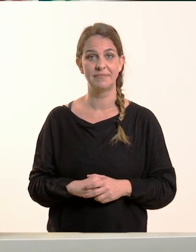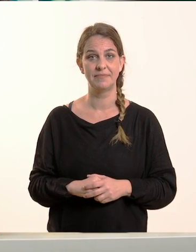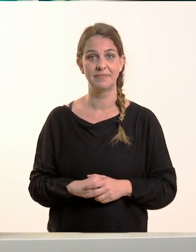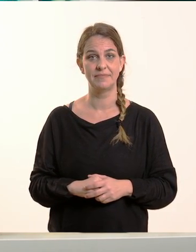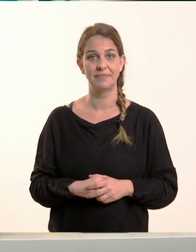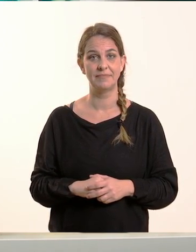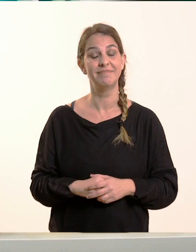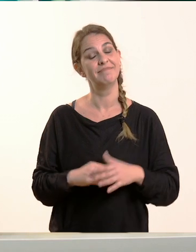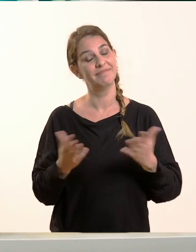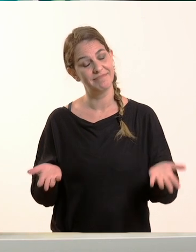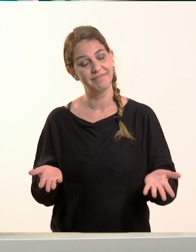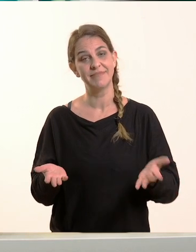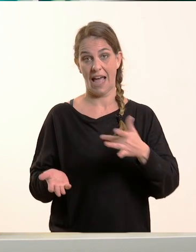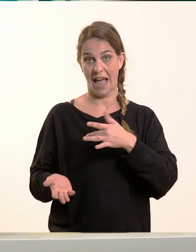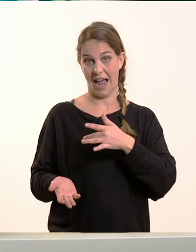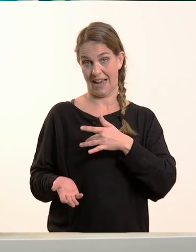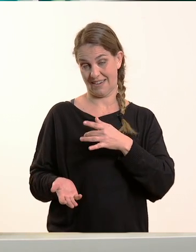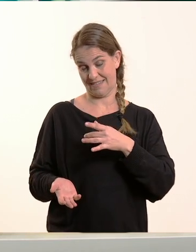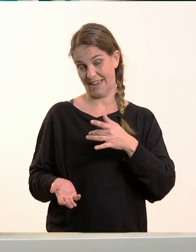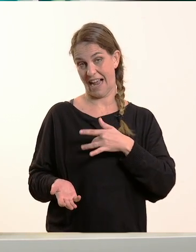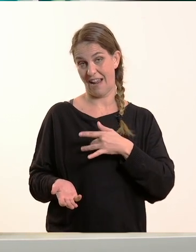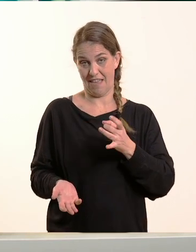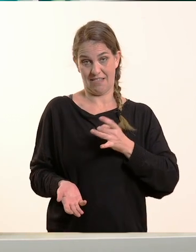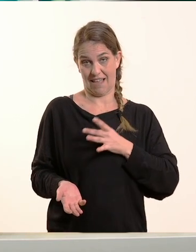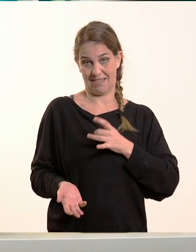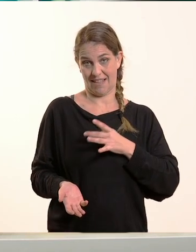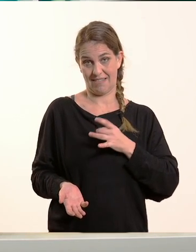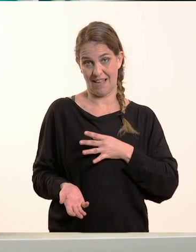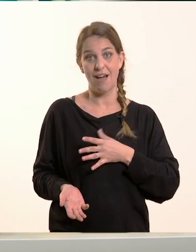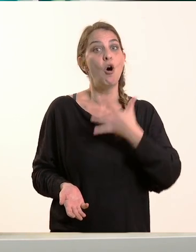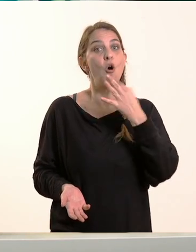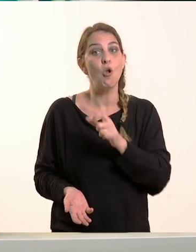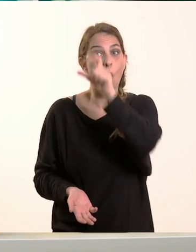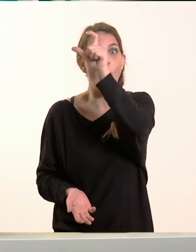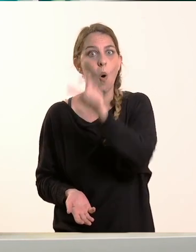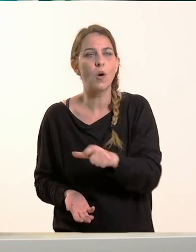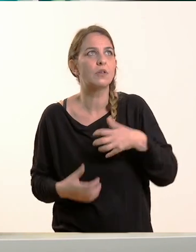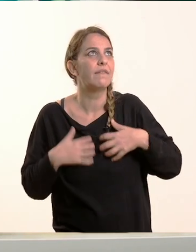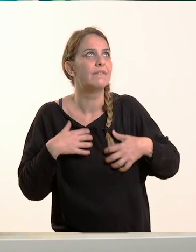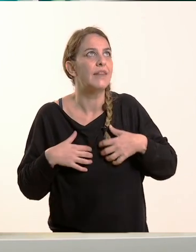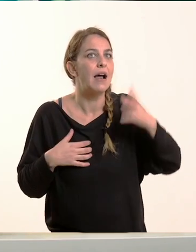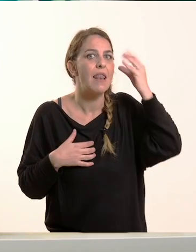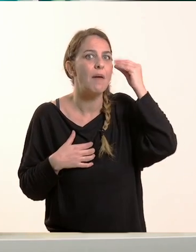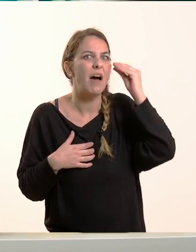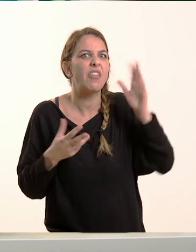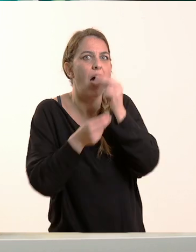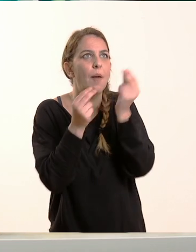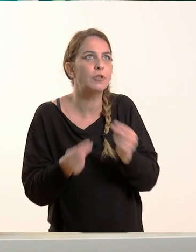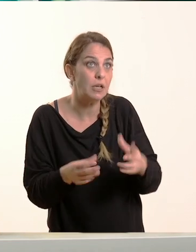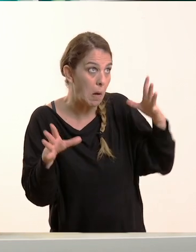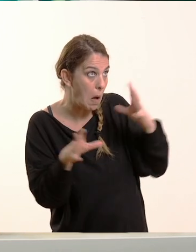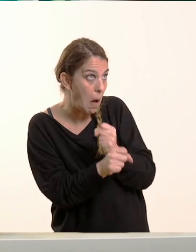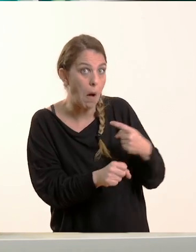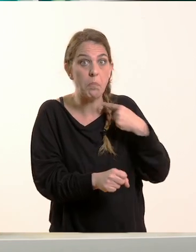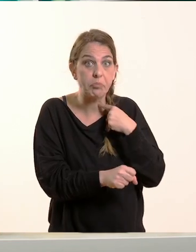Χτυπούσε δυνατά η καρδιά του Σέργιου από την αγωνία να μάθει τι. Τα αποτελέσματα του διαγωνισμού.